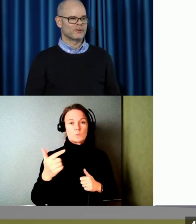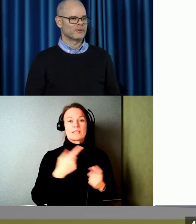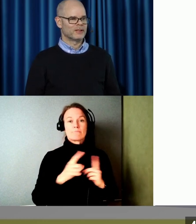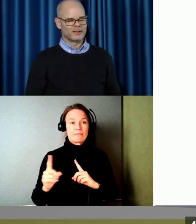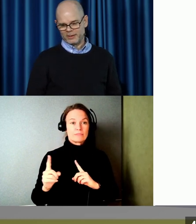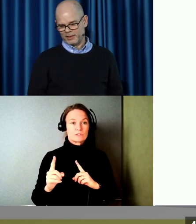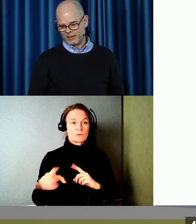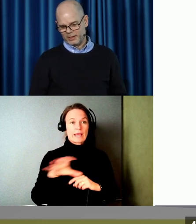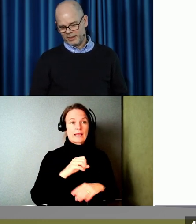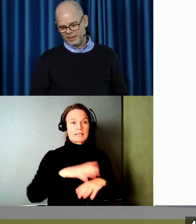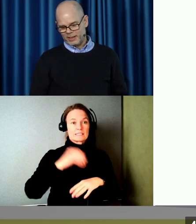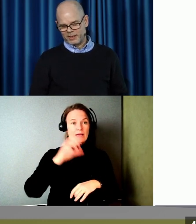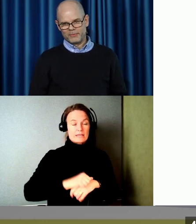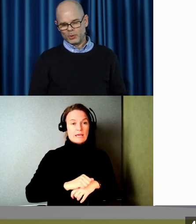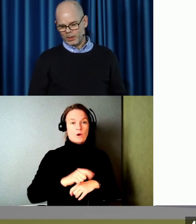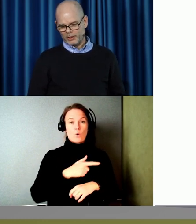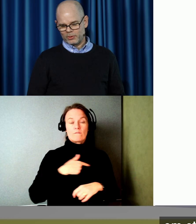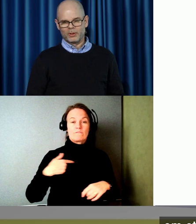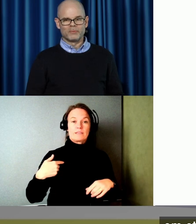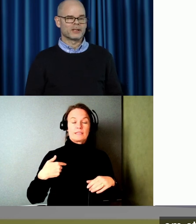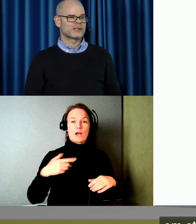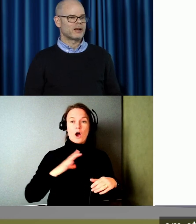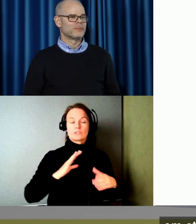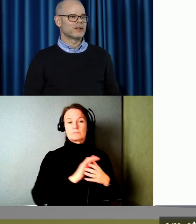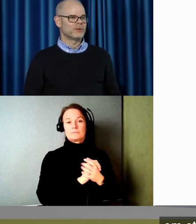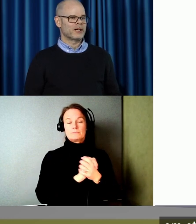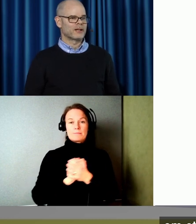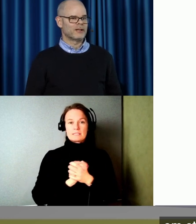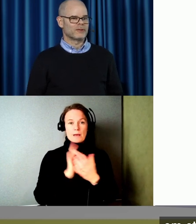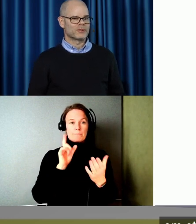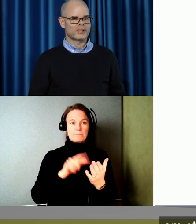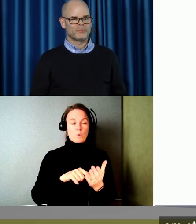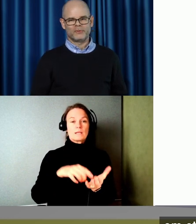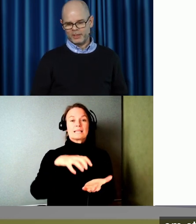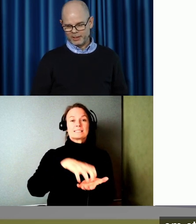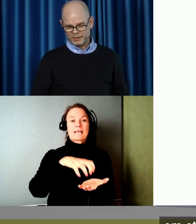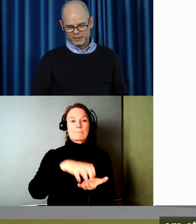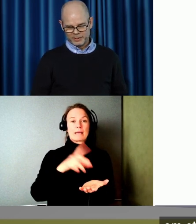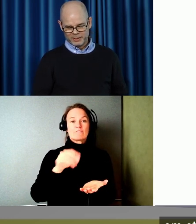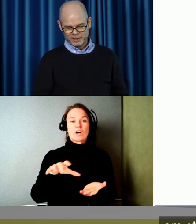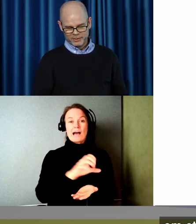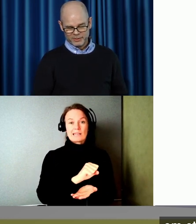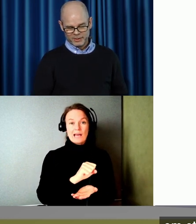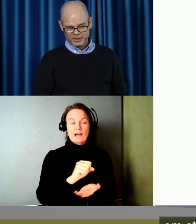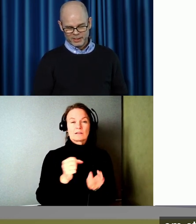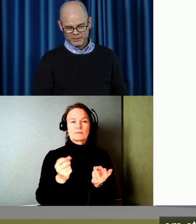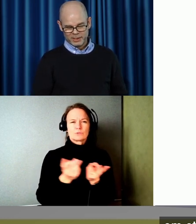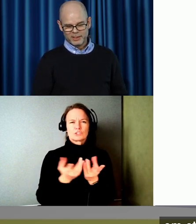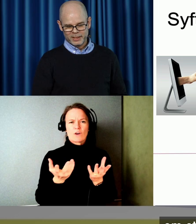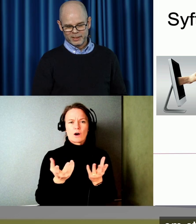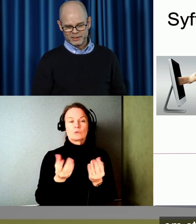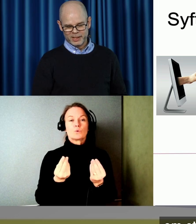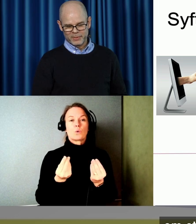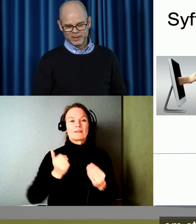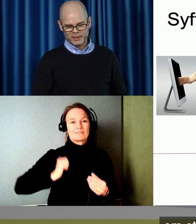har enats under målet då om ett samhälle för alla. Och ett samhälle för alla det är ett